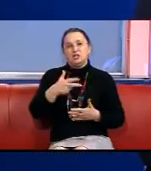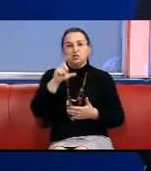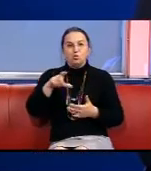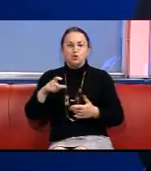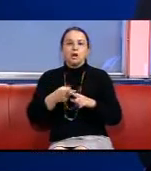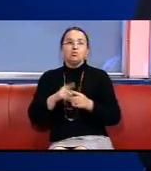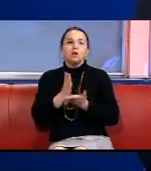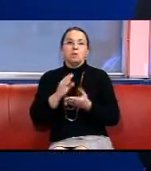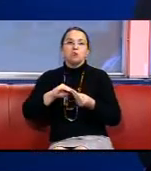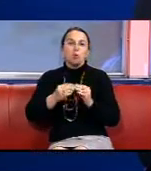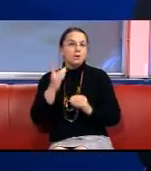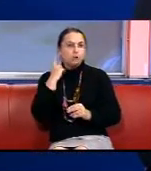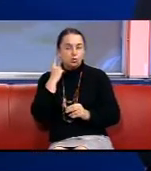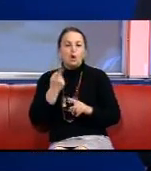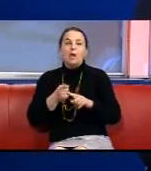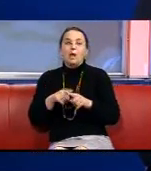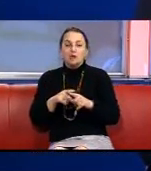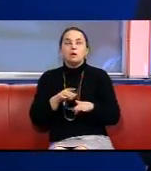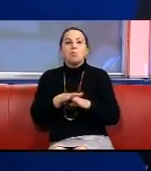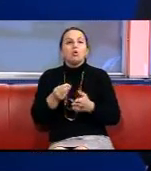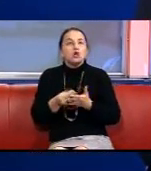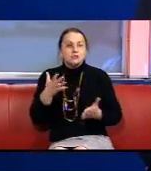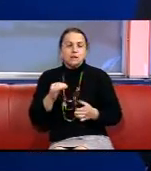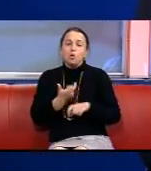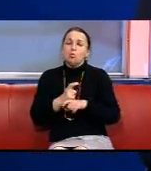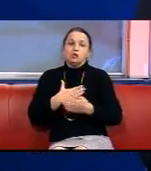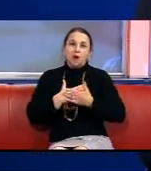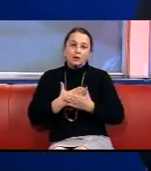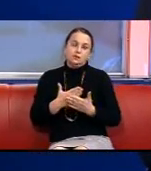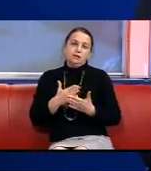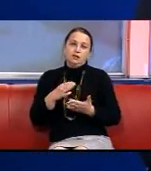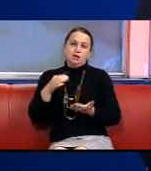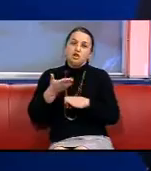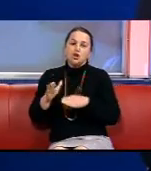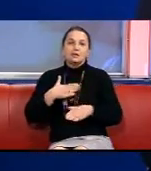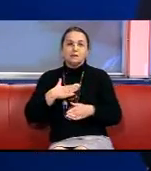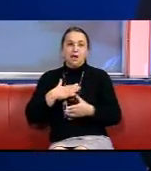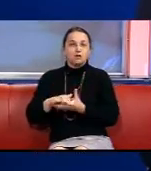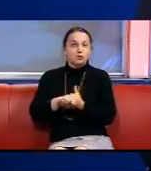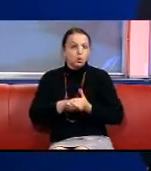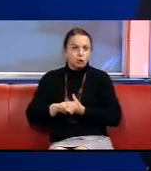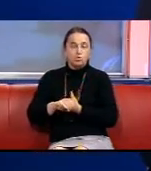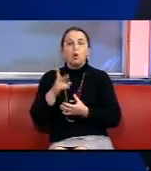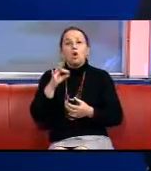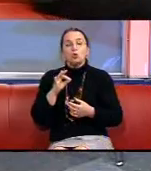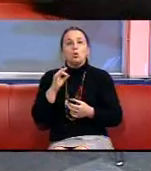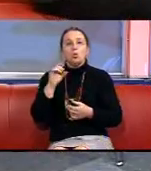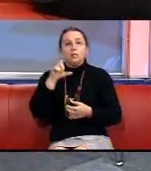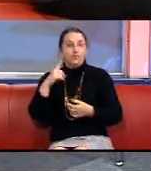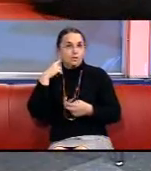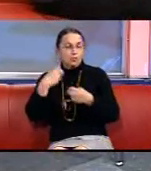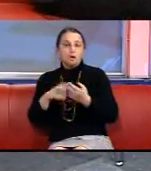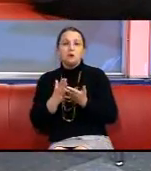проблеми з слухом Це полноценна і дуже активна частина нашого соціуму Але вони мають великі проблеми